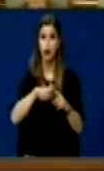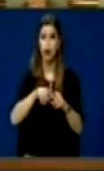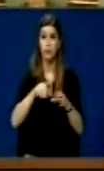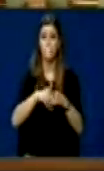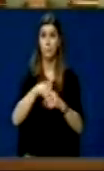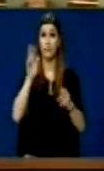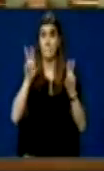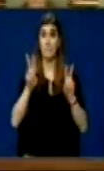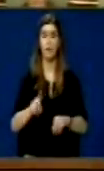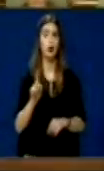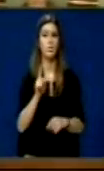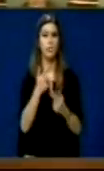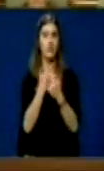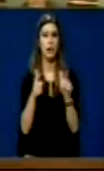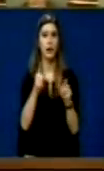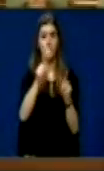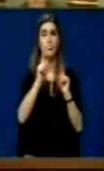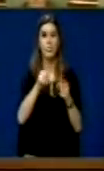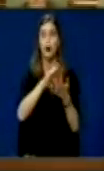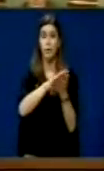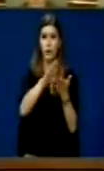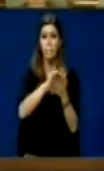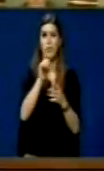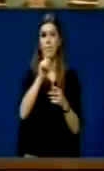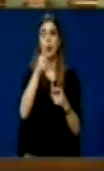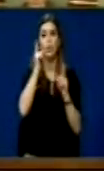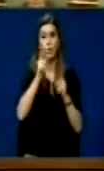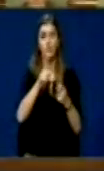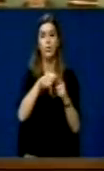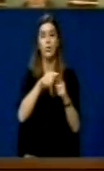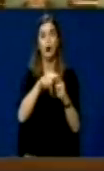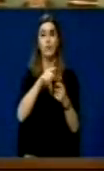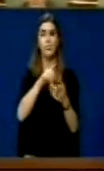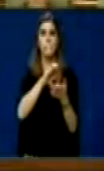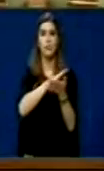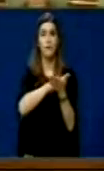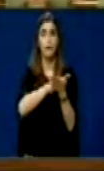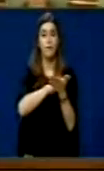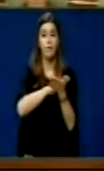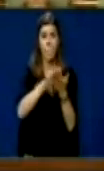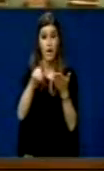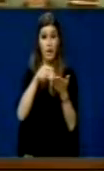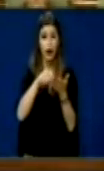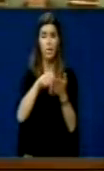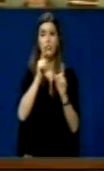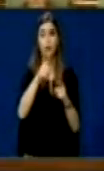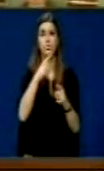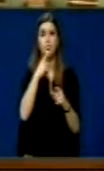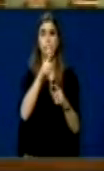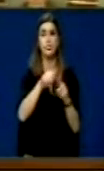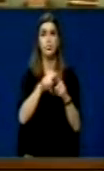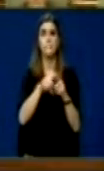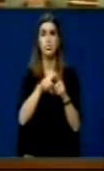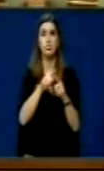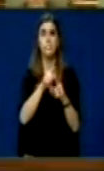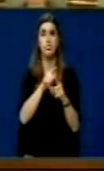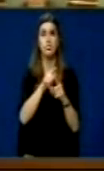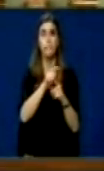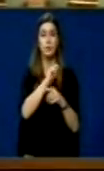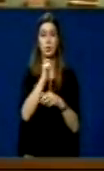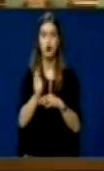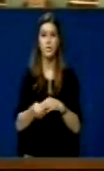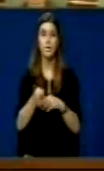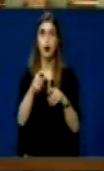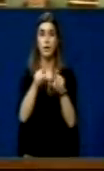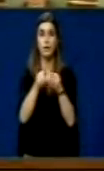nga dritësia për të bërë amnistij, sepse nuk ka amnistij pa dritësij. Amnistij a do duaj ta pasën të dritësin nëse ka ndodhë në dënjëherë në këtë bandë.